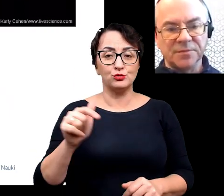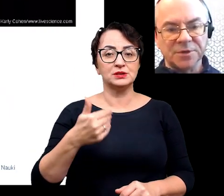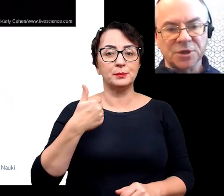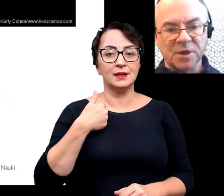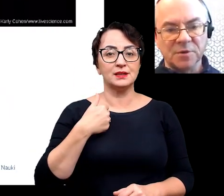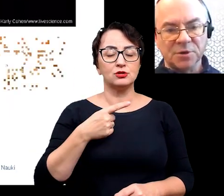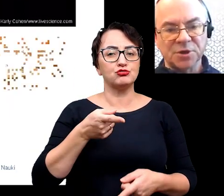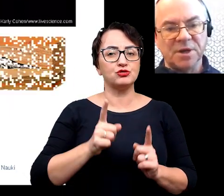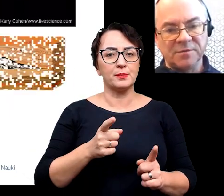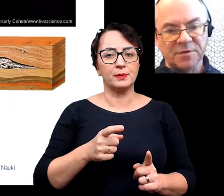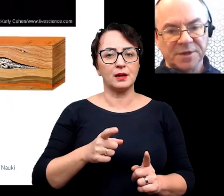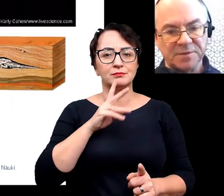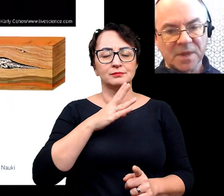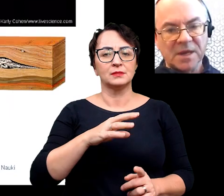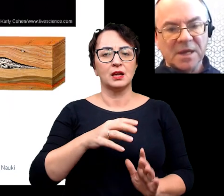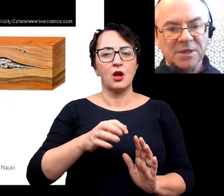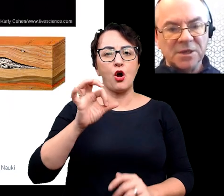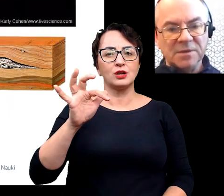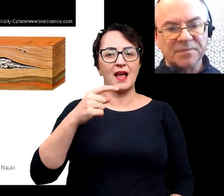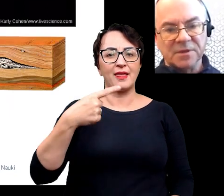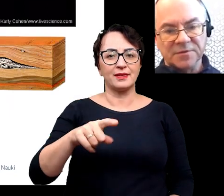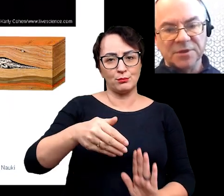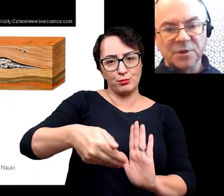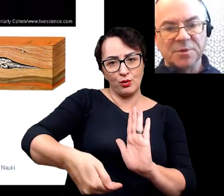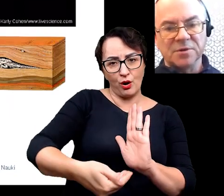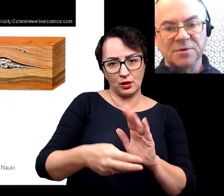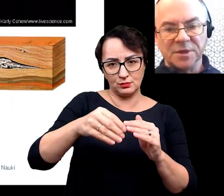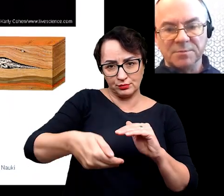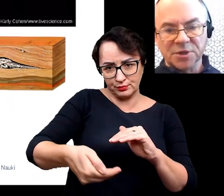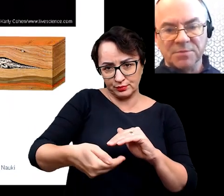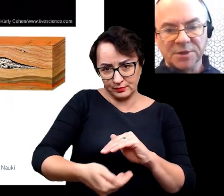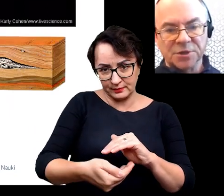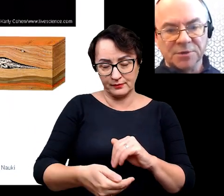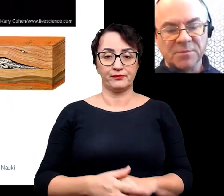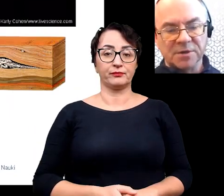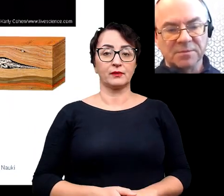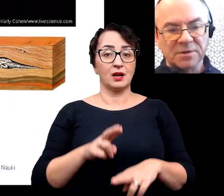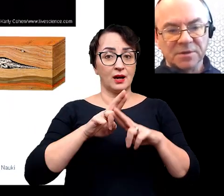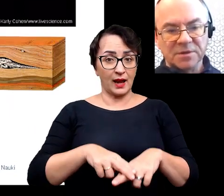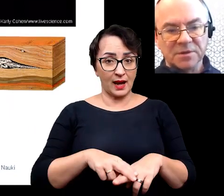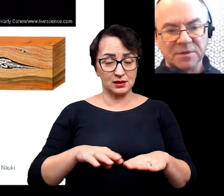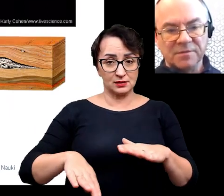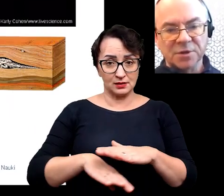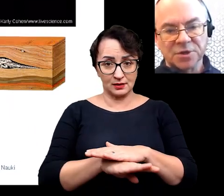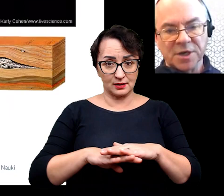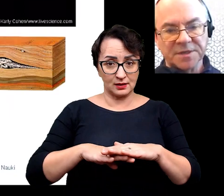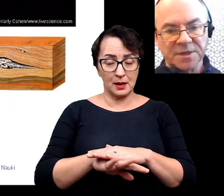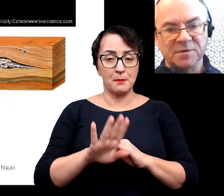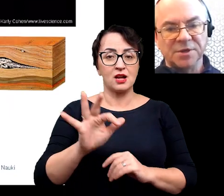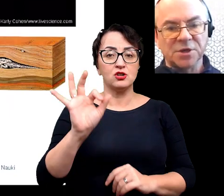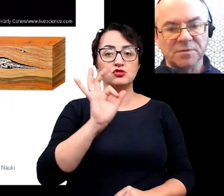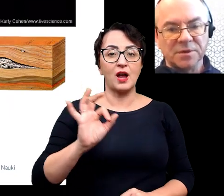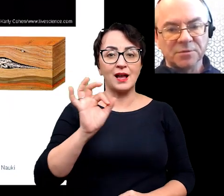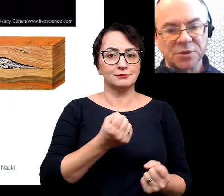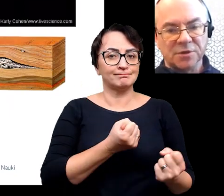musi dojść do dosyć szybkiego pogrzebania w osadzie. I wtedy dopiero takie pogrzebane szczątki mają większą